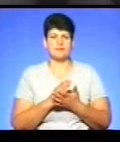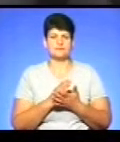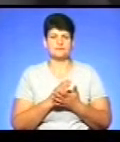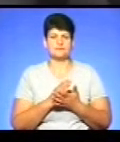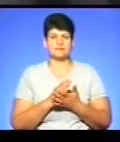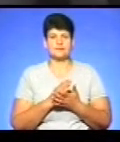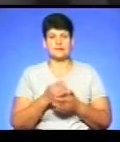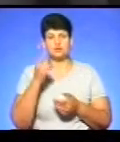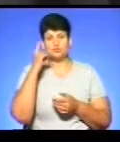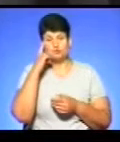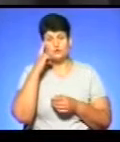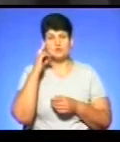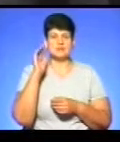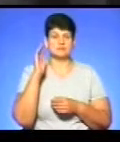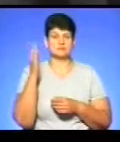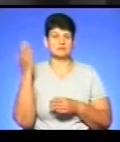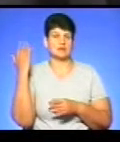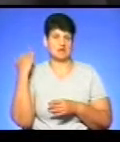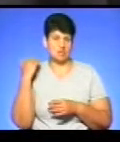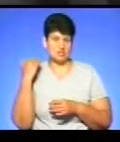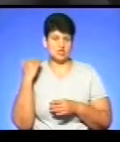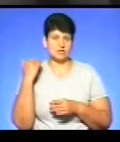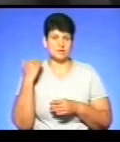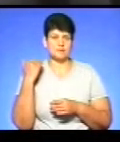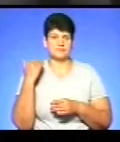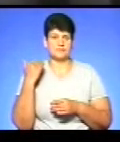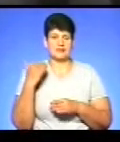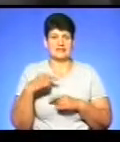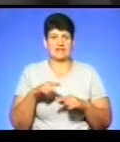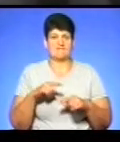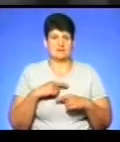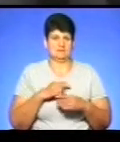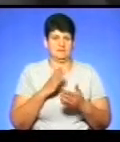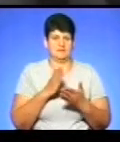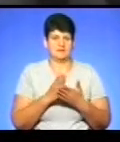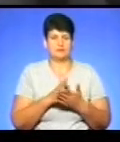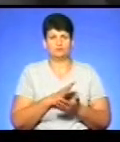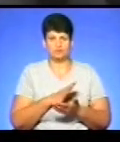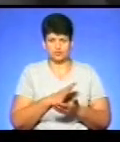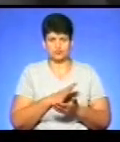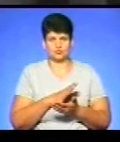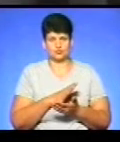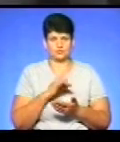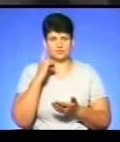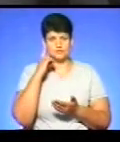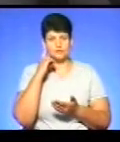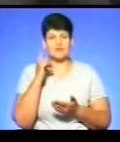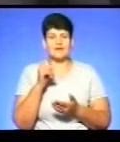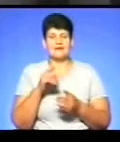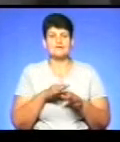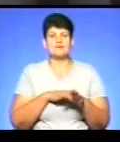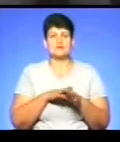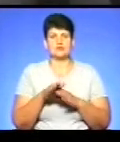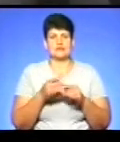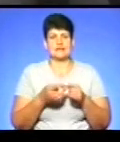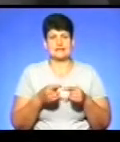Вдумалося раніше і практично на фінішній майже прямій було реалізація